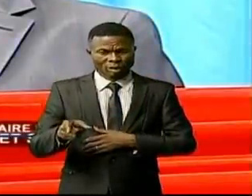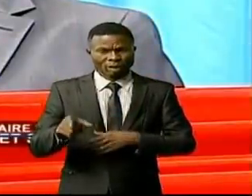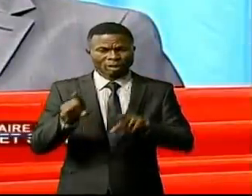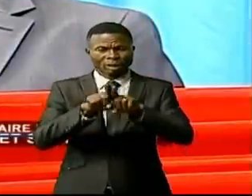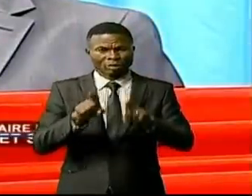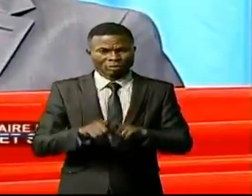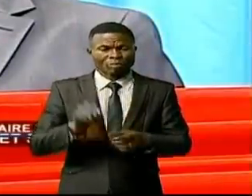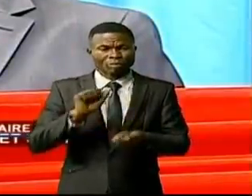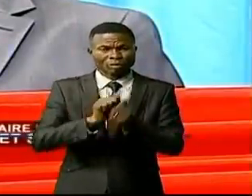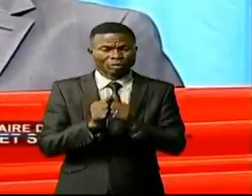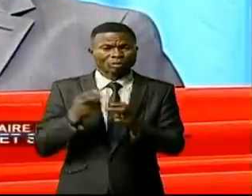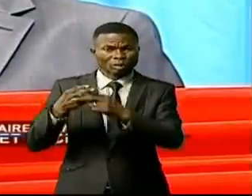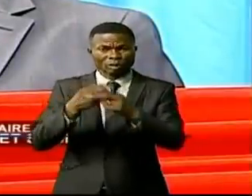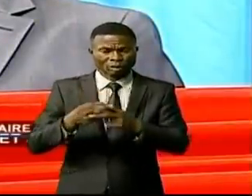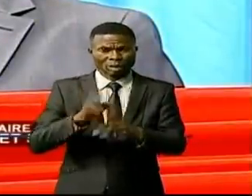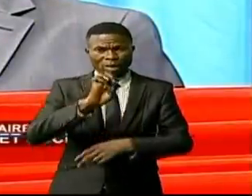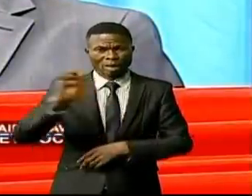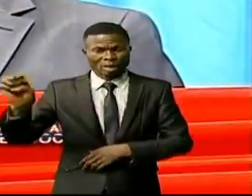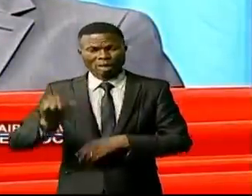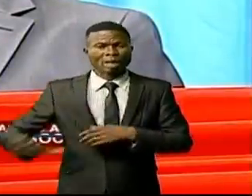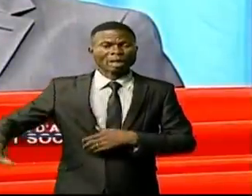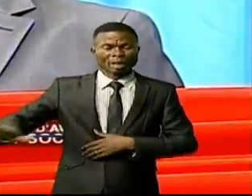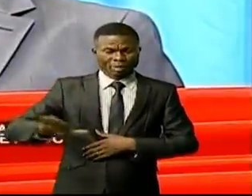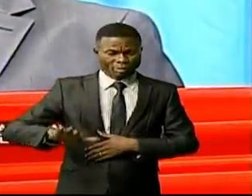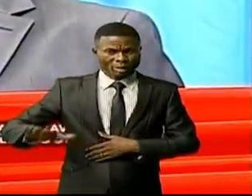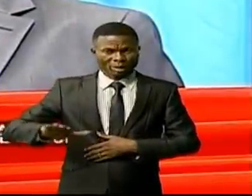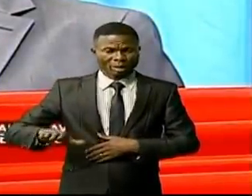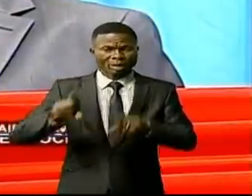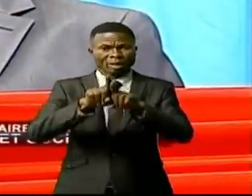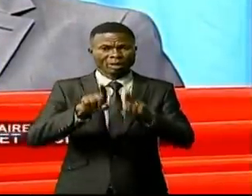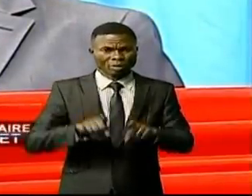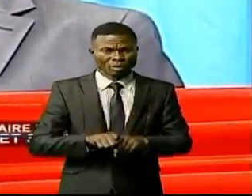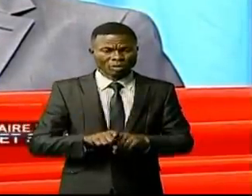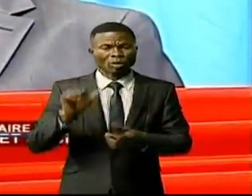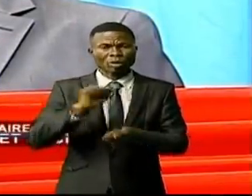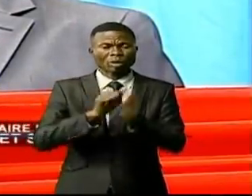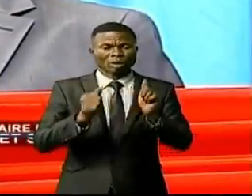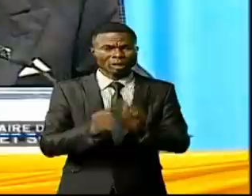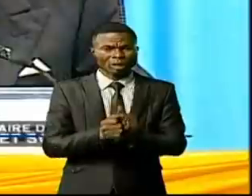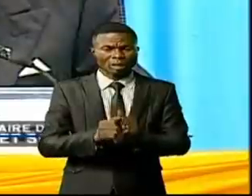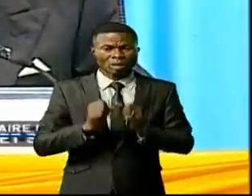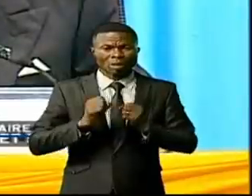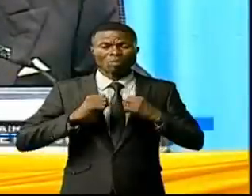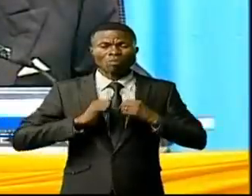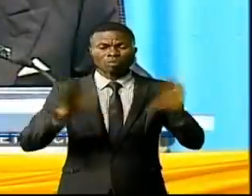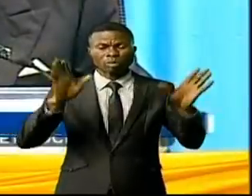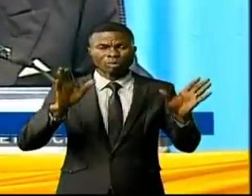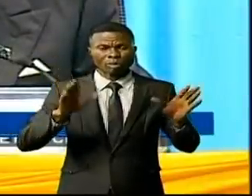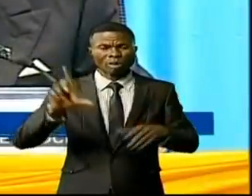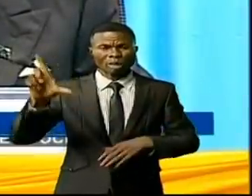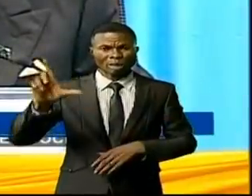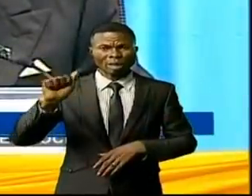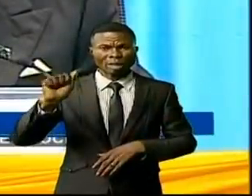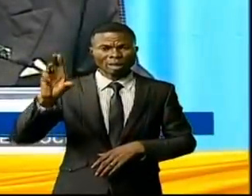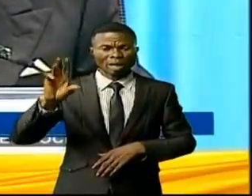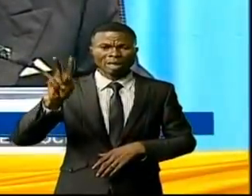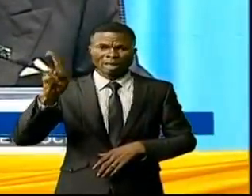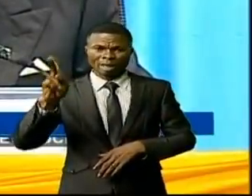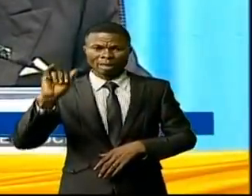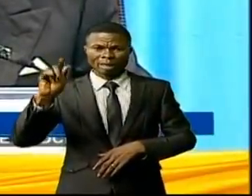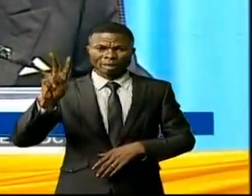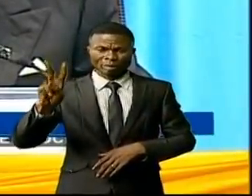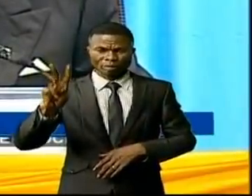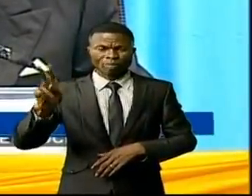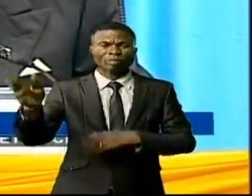les enjeux sécuritaires à l'est de la RDC, la problématique du gaz méthane du lac Kivu, l